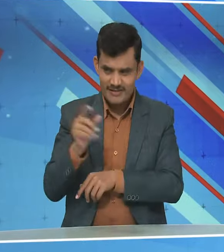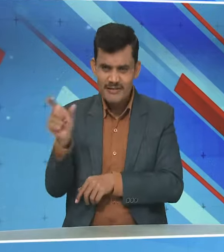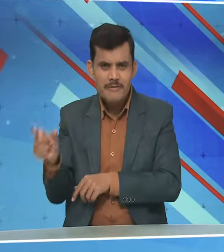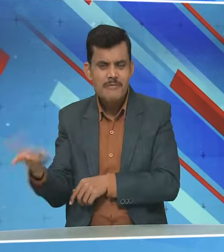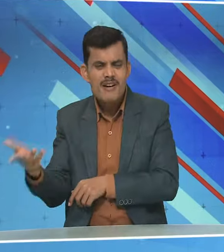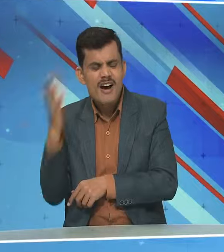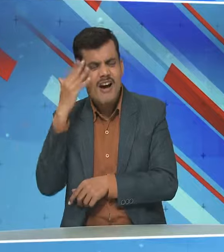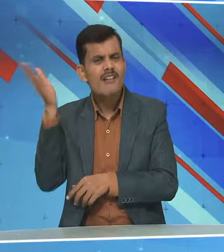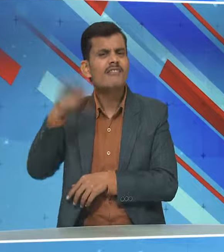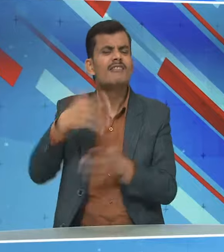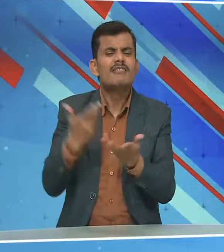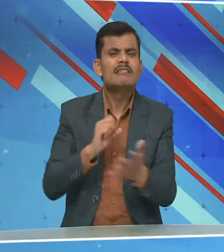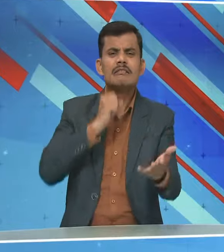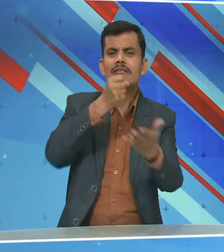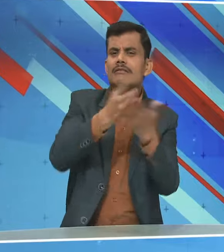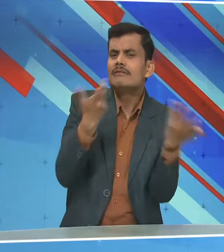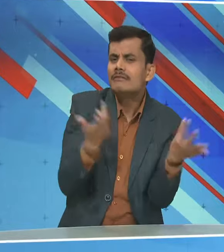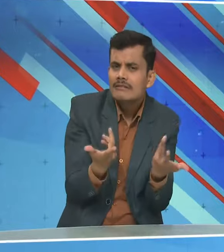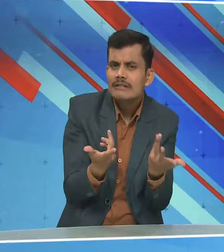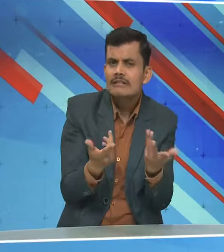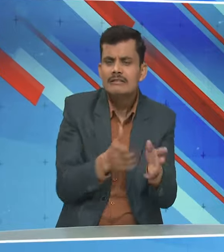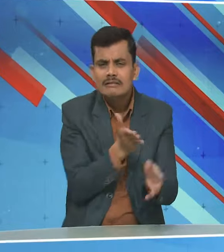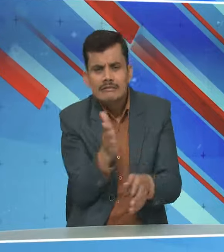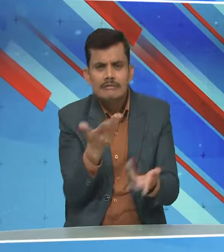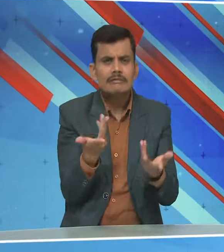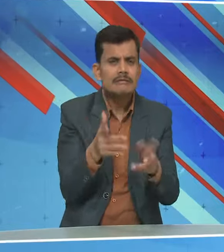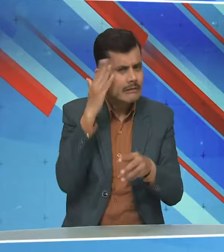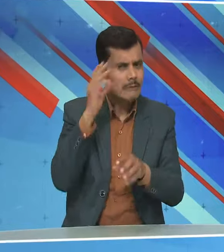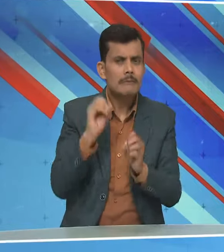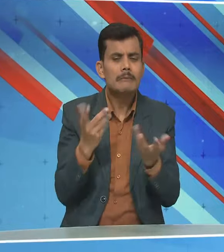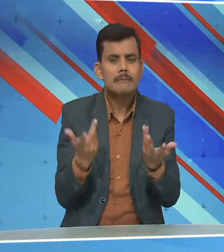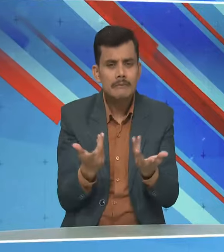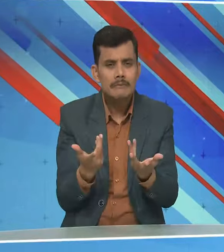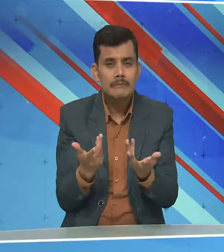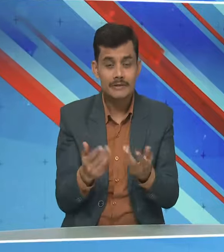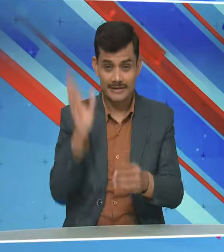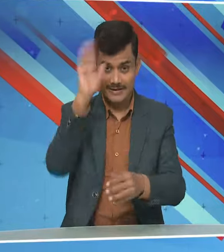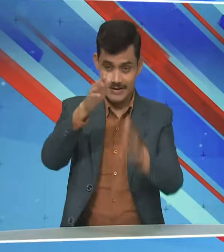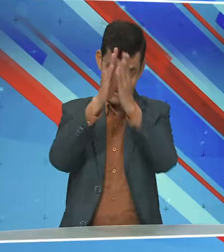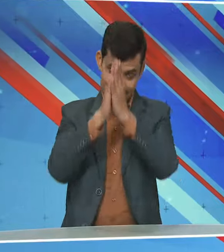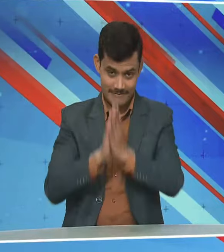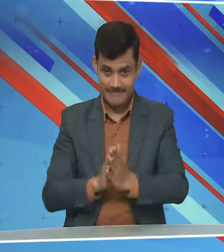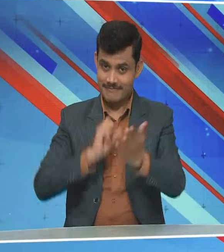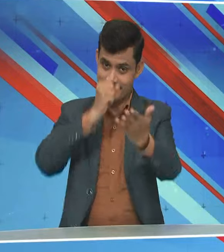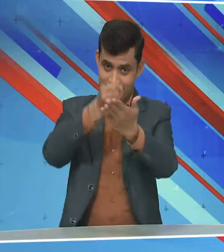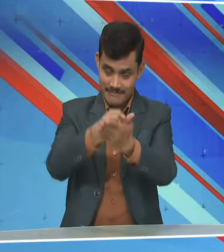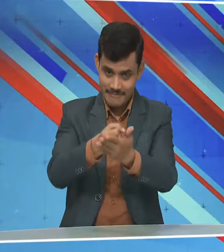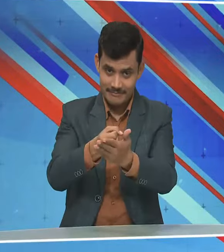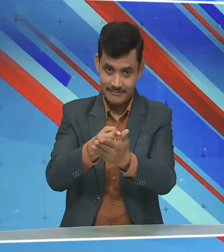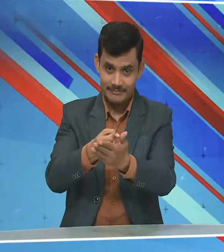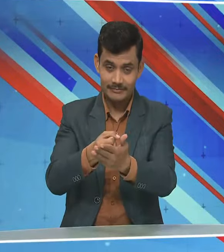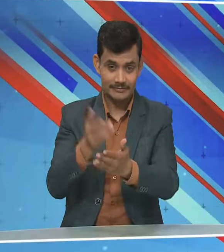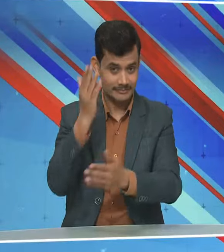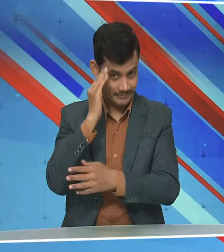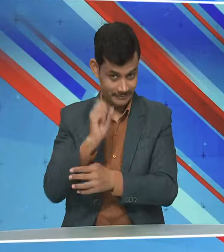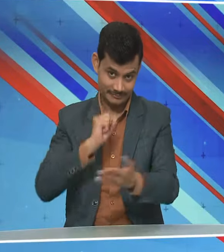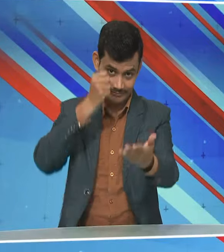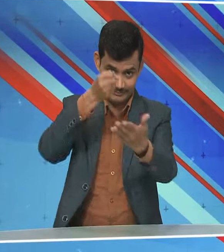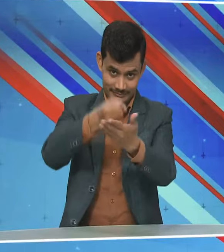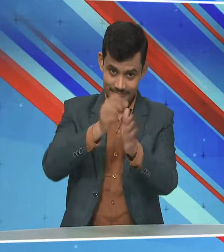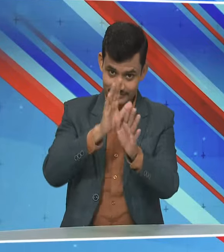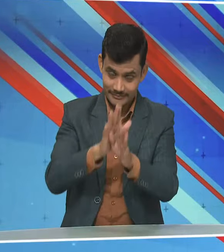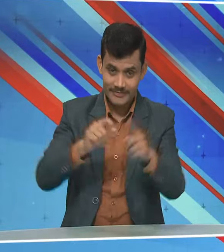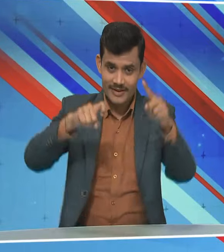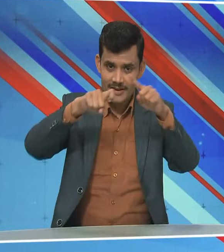कैसे पता चलेगा इधर आने के टाइम में कैसे जाएगा कैसे नहीं आएगा अभी मंदिर जाएगा कैसे पता चलेगा इधर आका है यह लोग